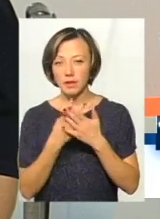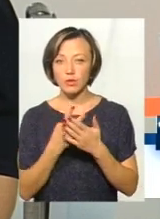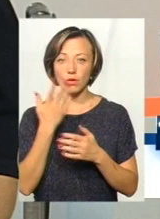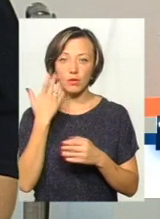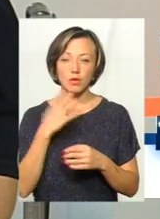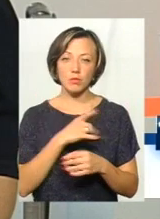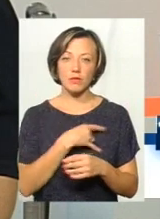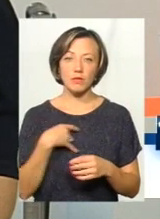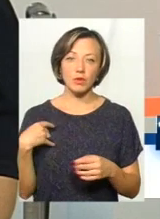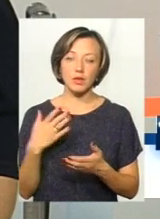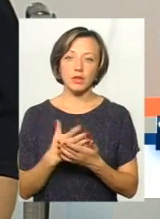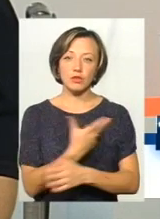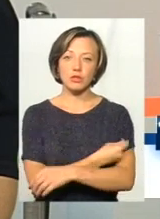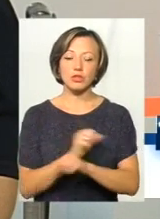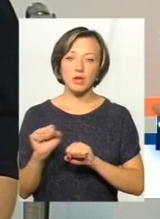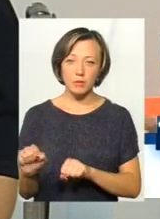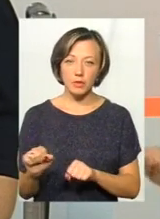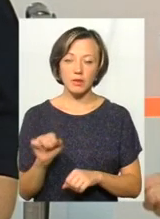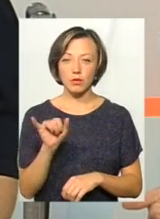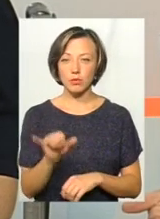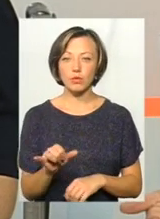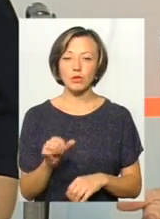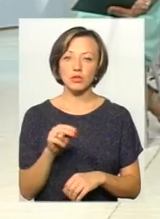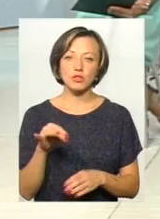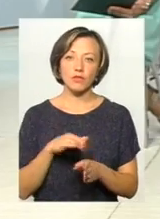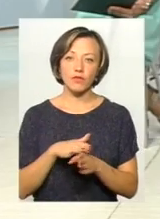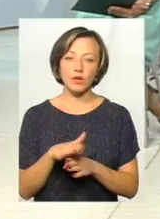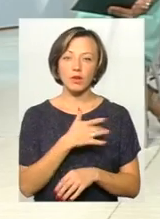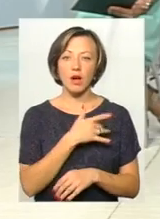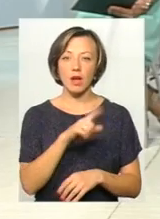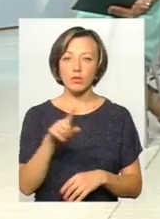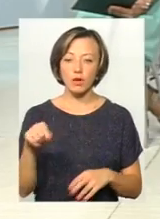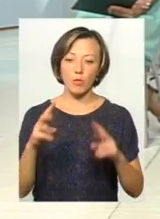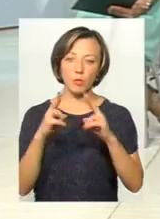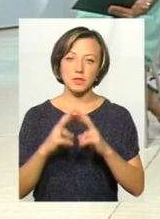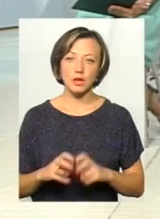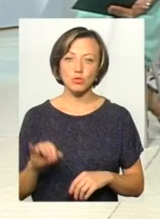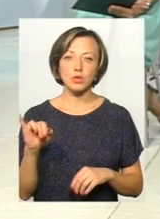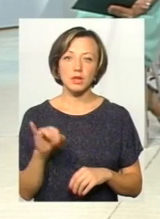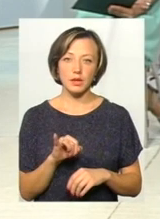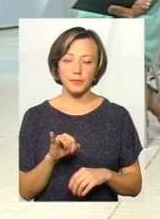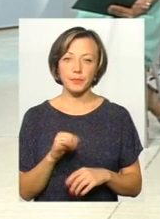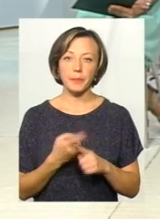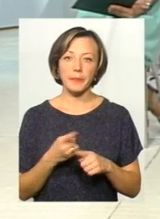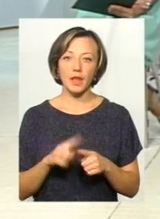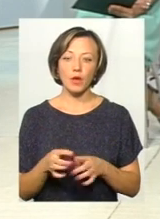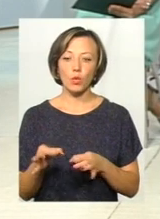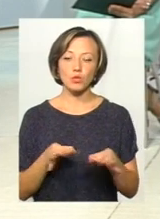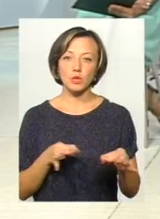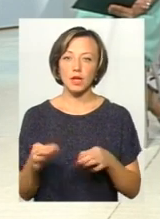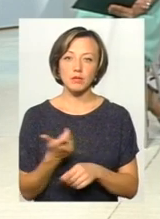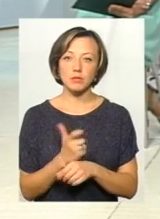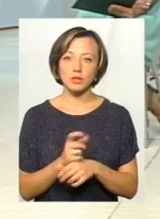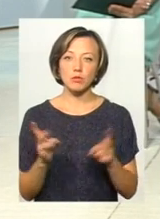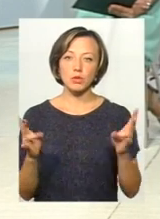коли була флюорографія, чи є щеплення у пацієнта, чи виконана кардіограма, обстежує його. І ця консультація більше